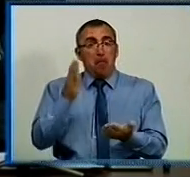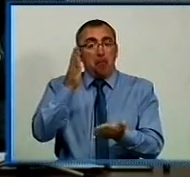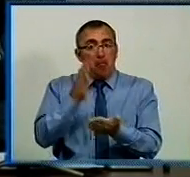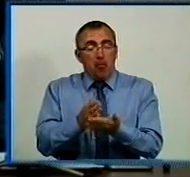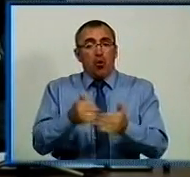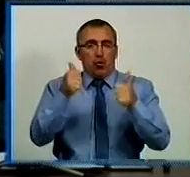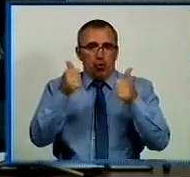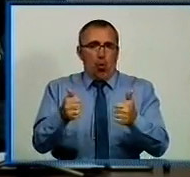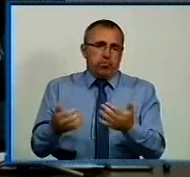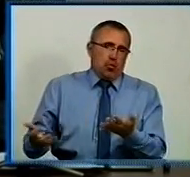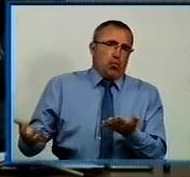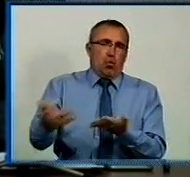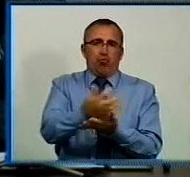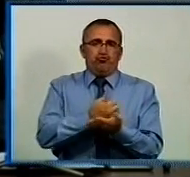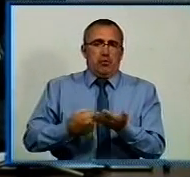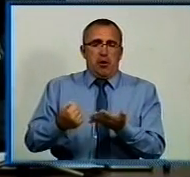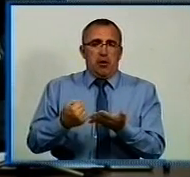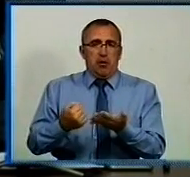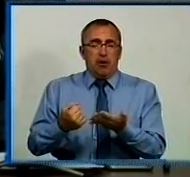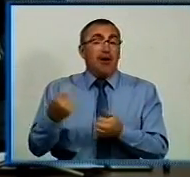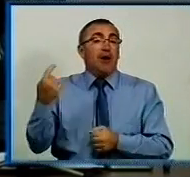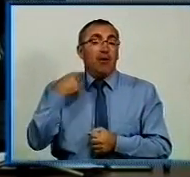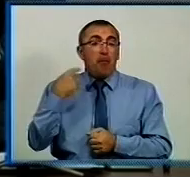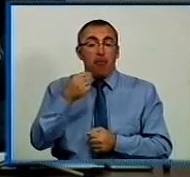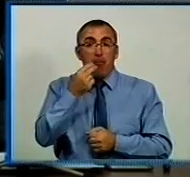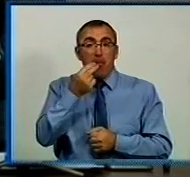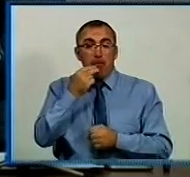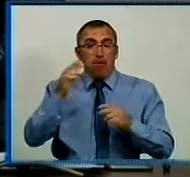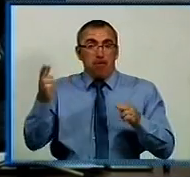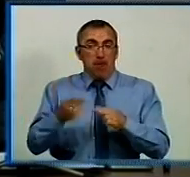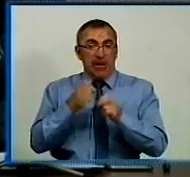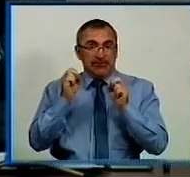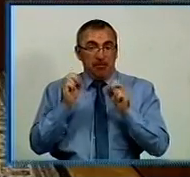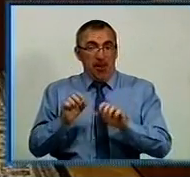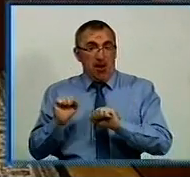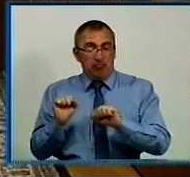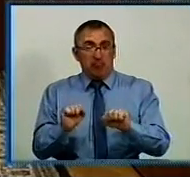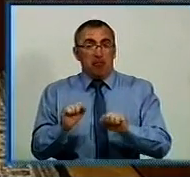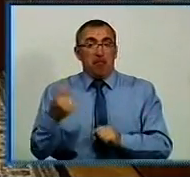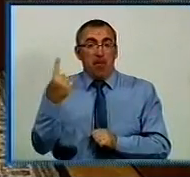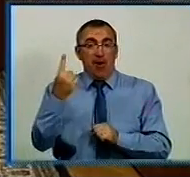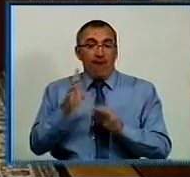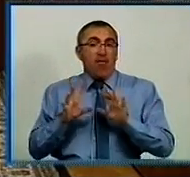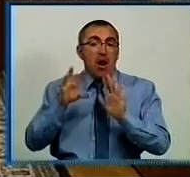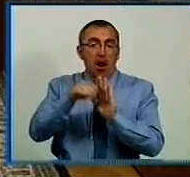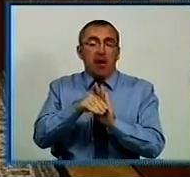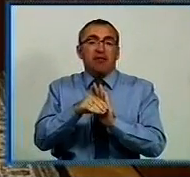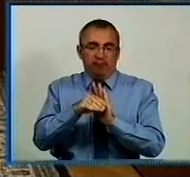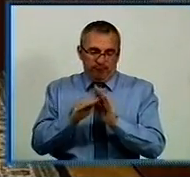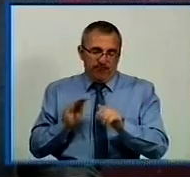добрий вражай. Кіровоградщина в продовольчу безпеку свій перший вклад внесла.